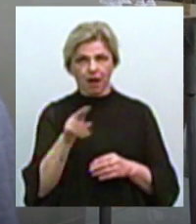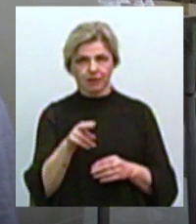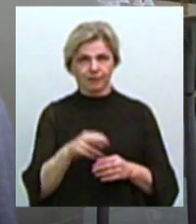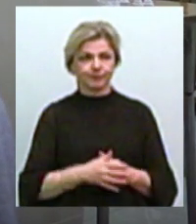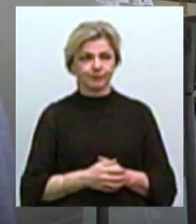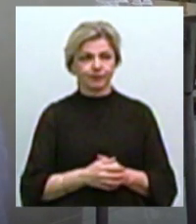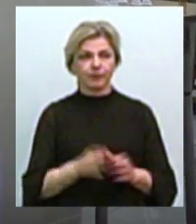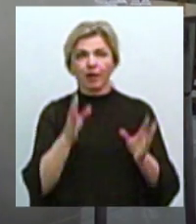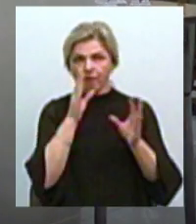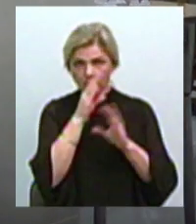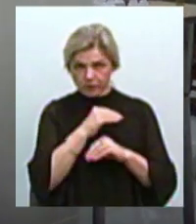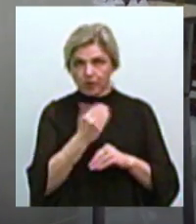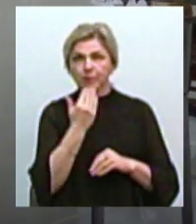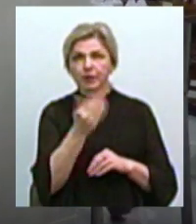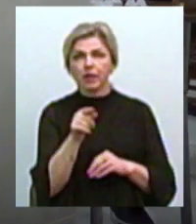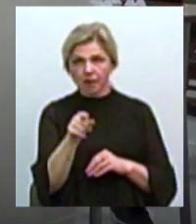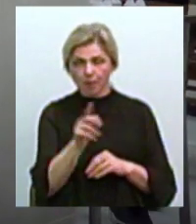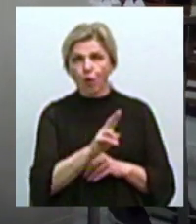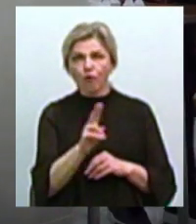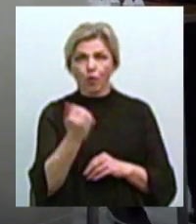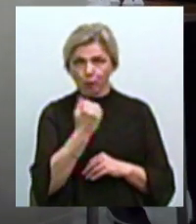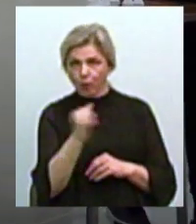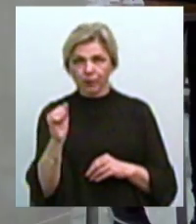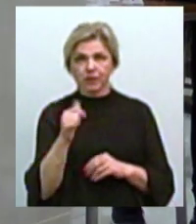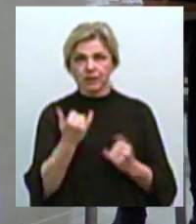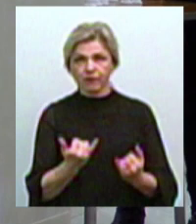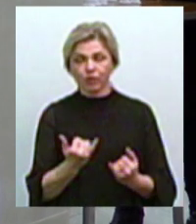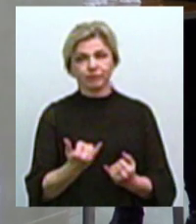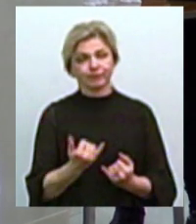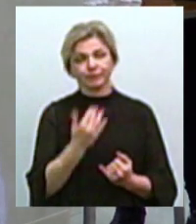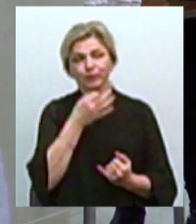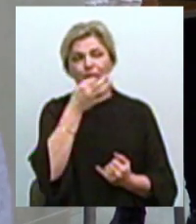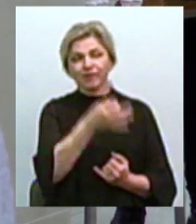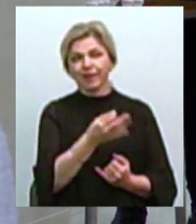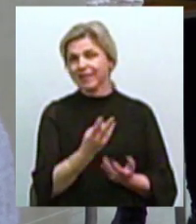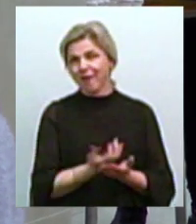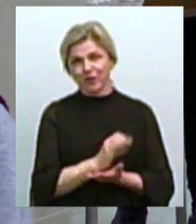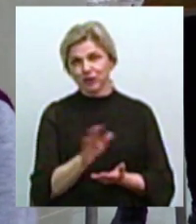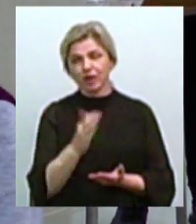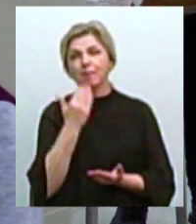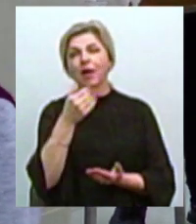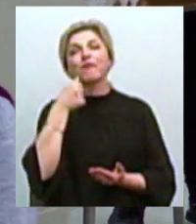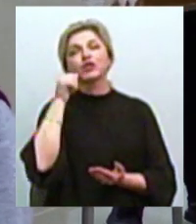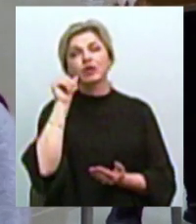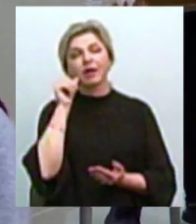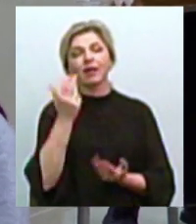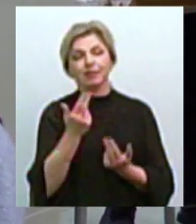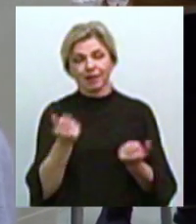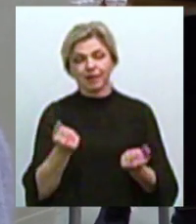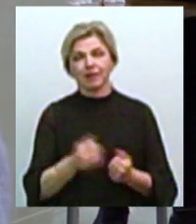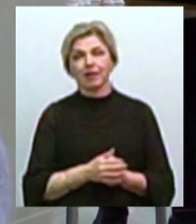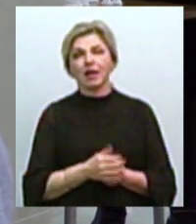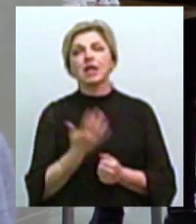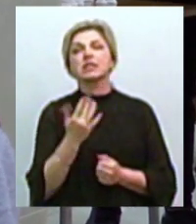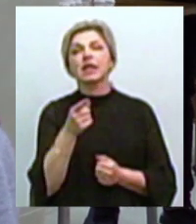Вдалося тобі когось перемогти сьогодні в шахи? Не вийшло. А вчора? Так. А скільки